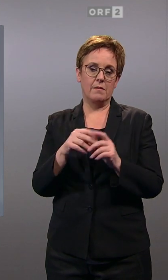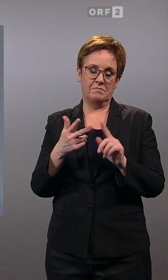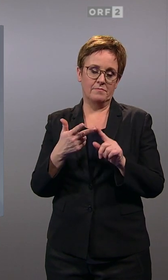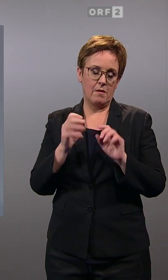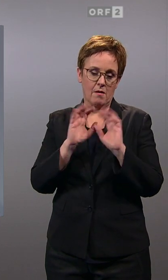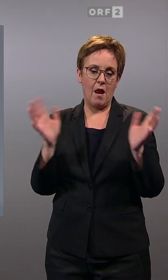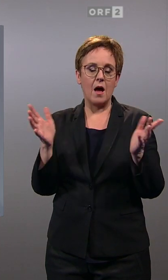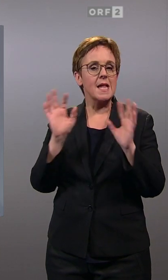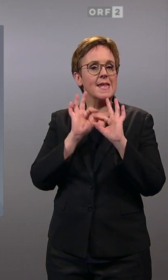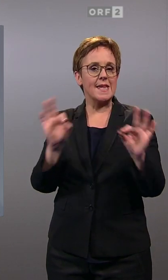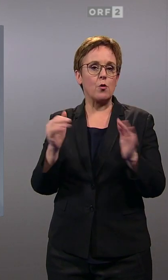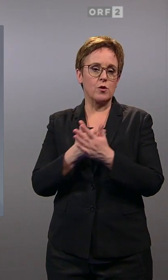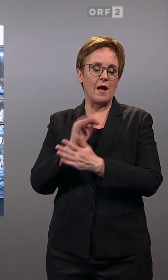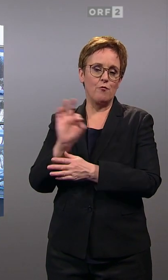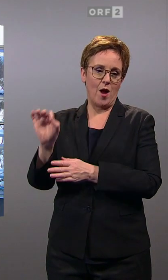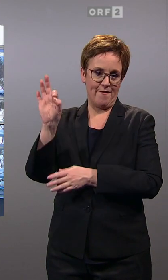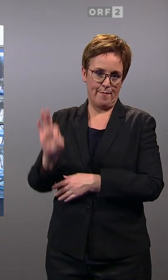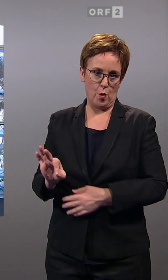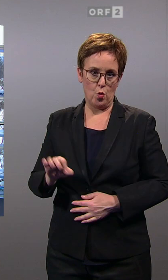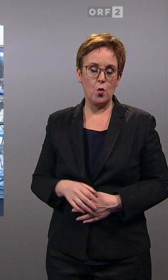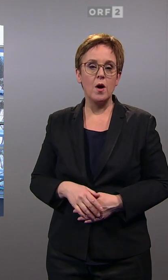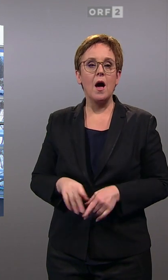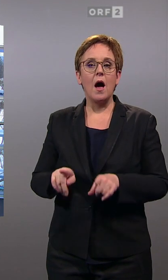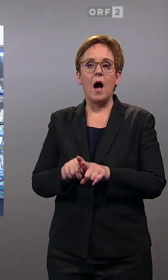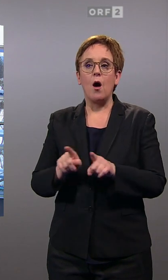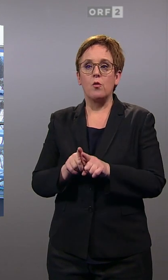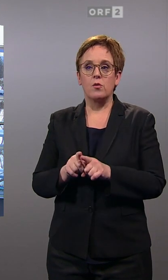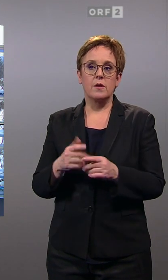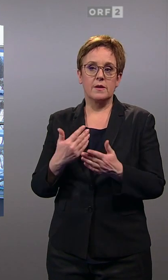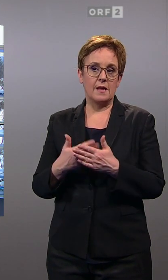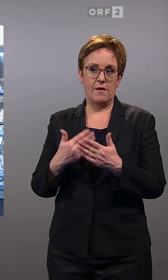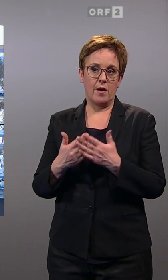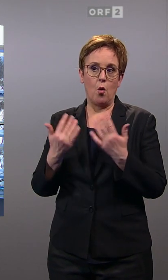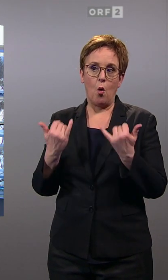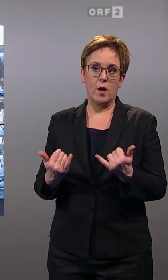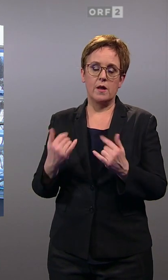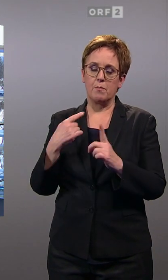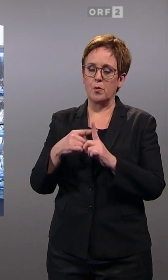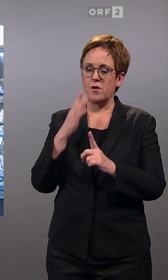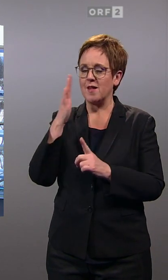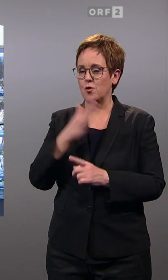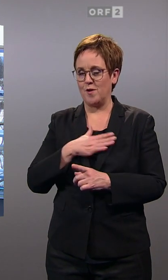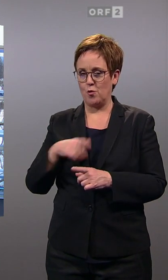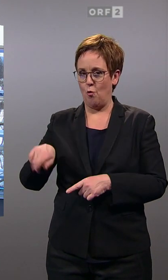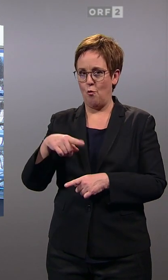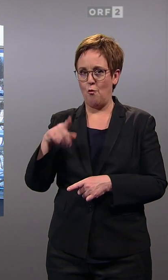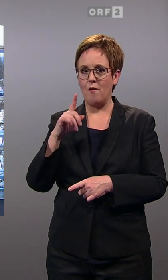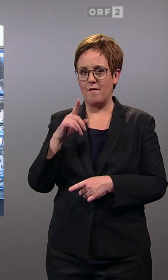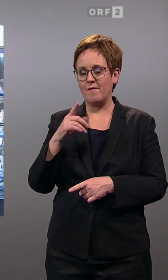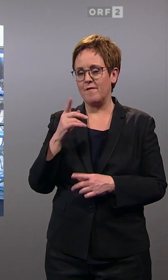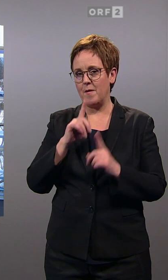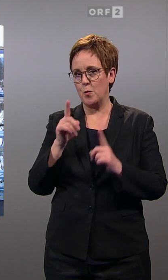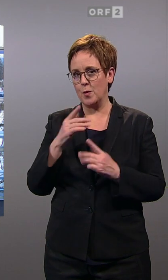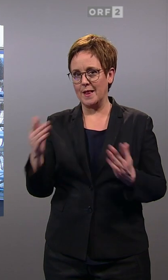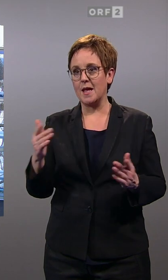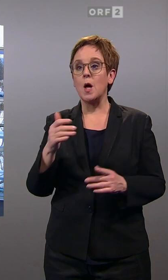dann ist das eine sehr gute Nachricht für die FPÖ, die ja auch außer Streit stehend heute deutlichst dazugewinnen wird. Die Grünen profitieren natürlich